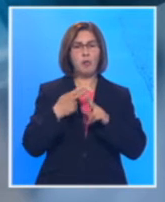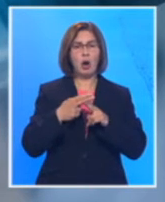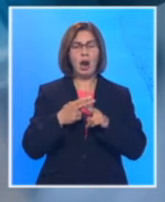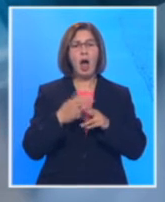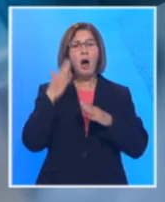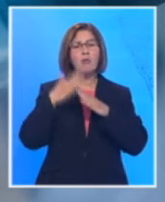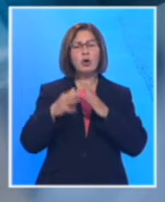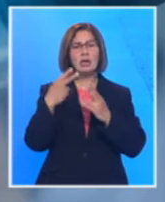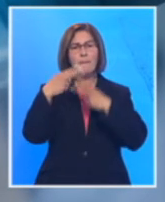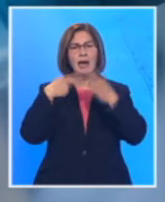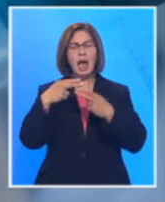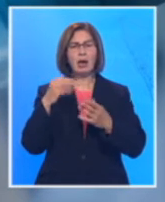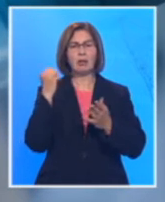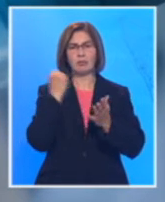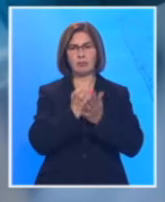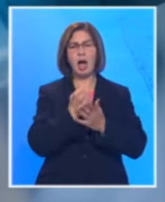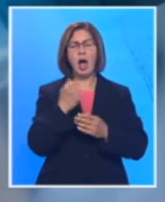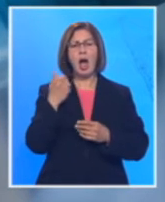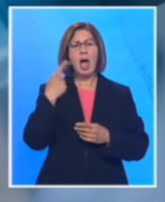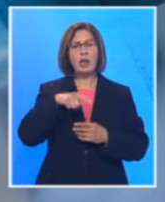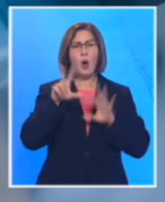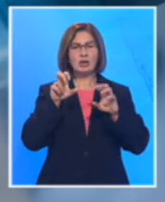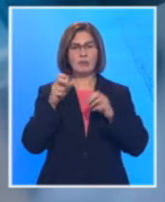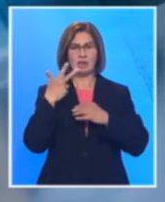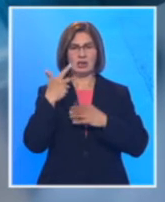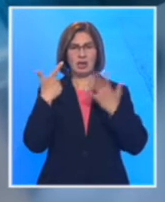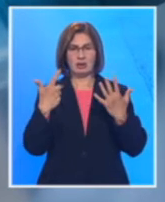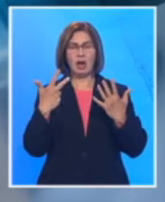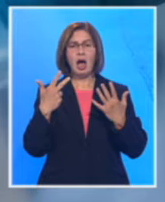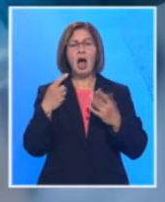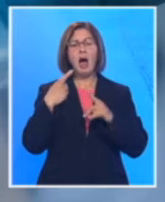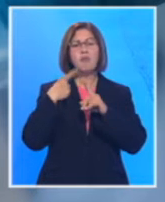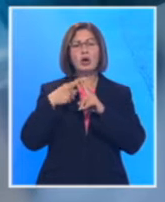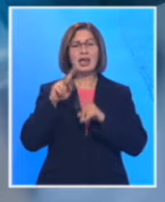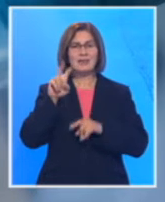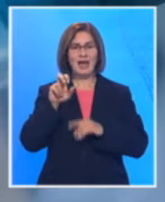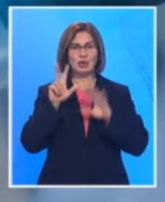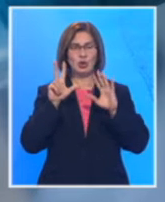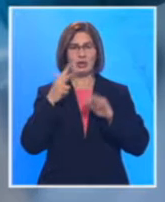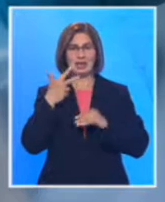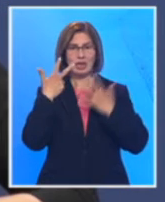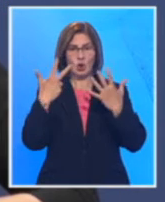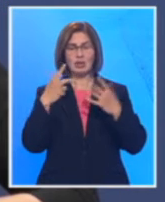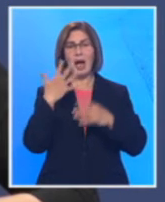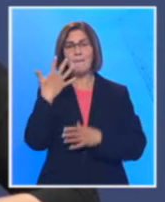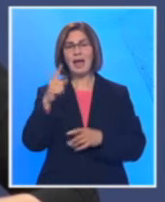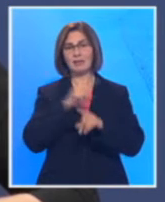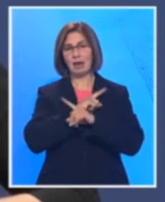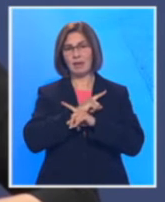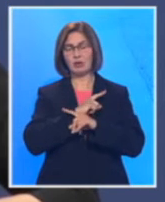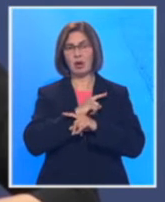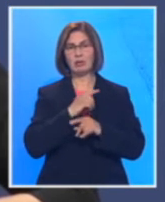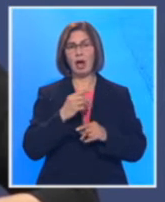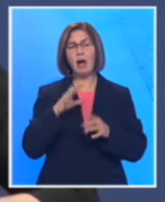pregleda testirane su 1893 osobe, 238 je pozitivno i, nažalost, Petoro je preminula. Verovatno ste